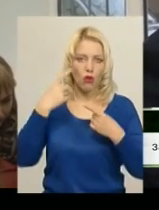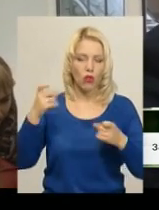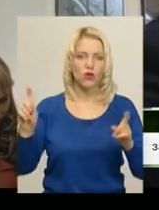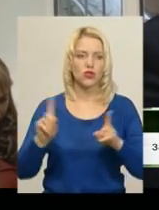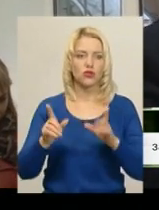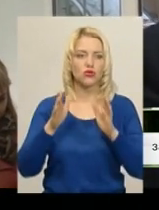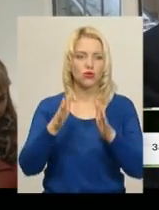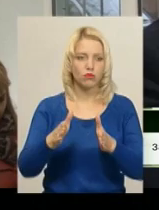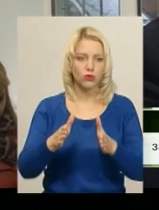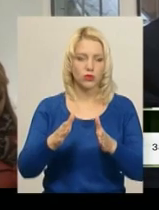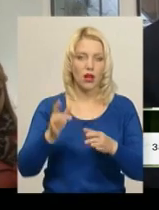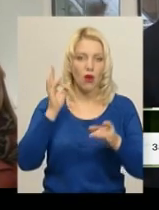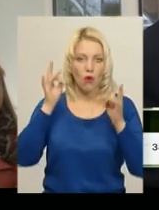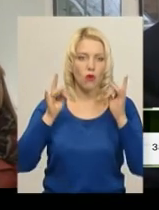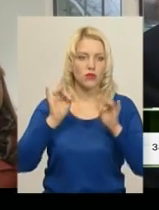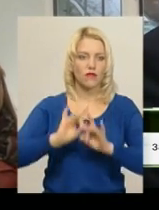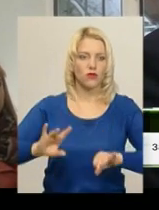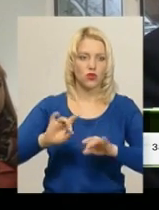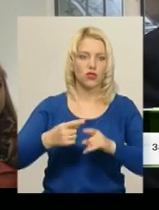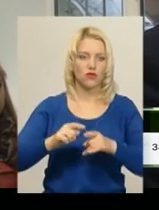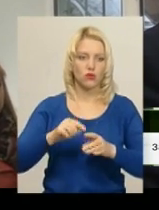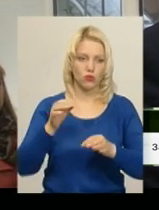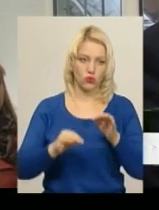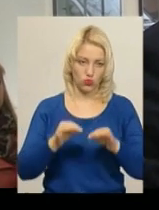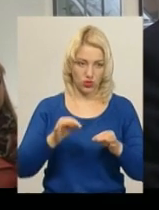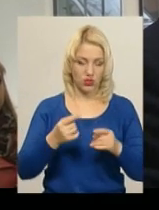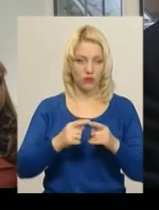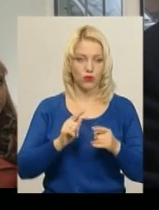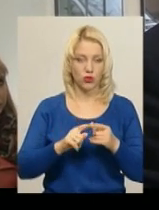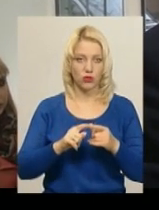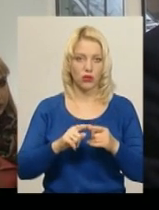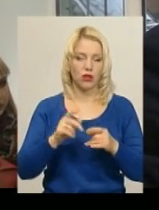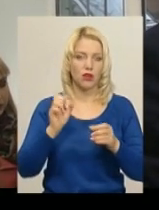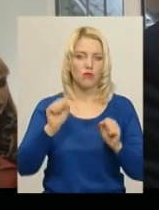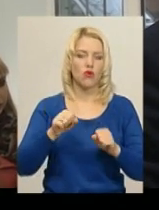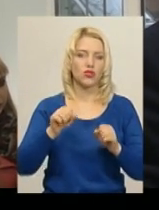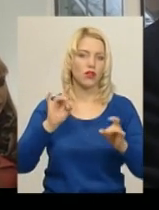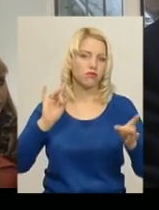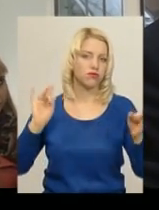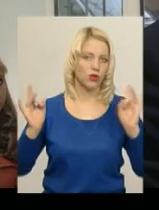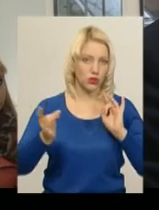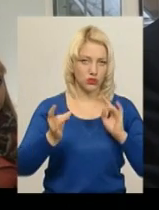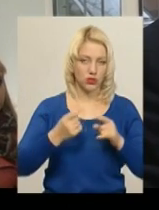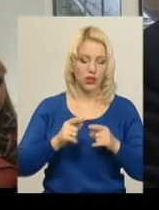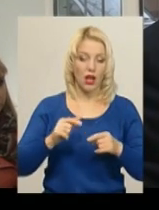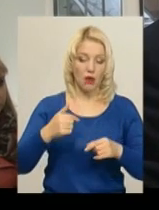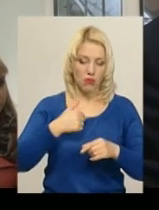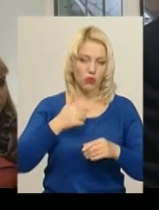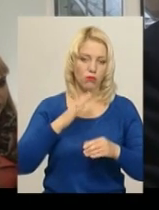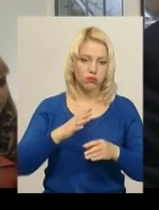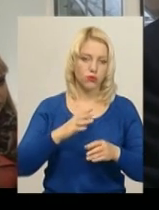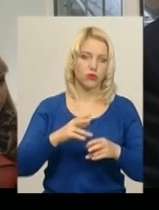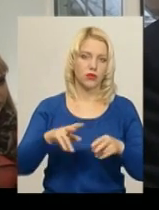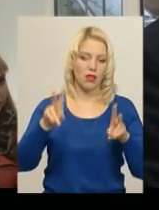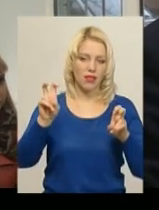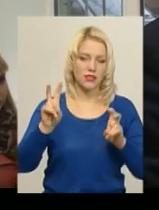озвучено в даному судовому засіданні, воно підлягає розголосу. Оскільки, зокрема, мною, будуть конкретно називатися певні